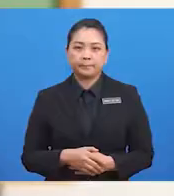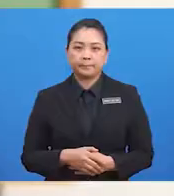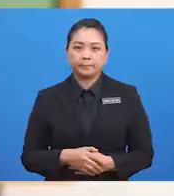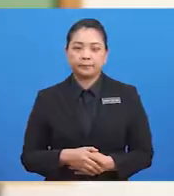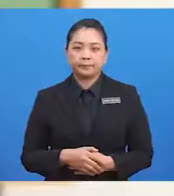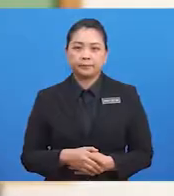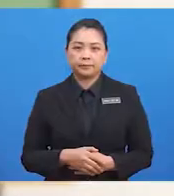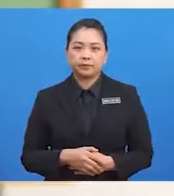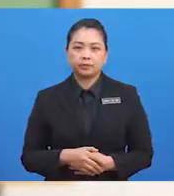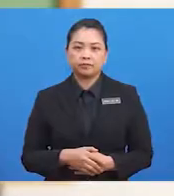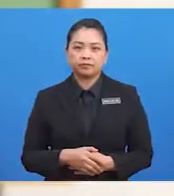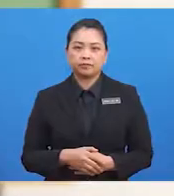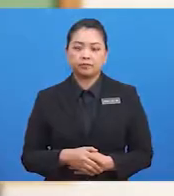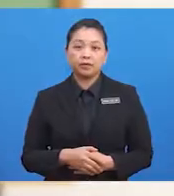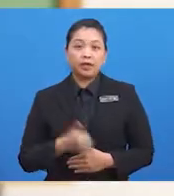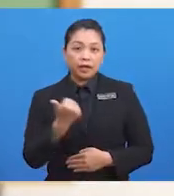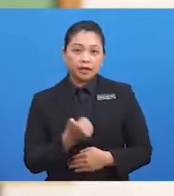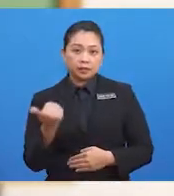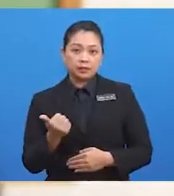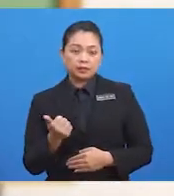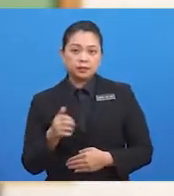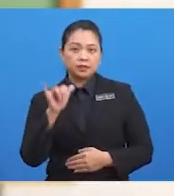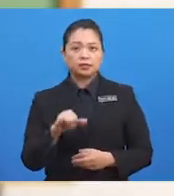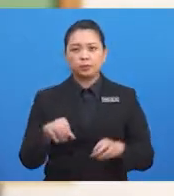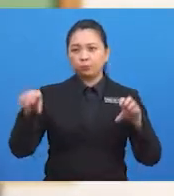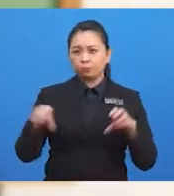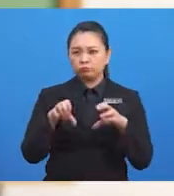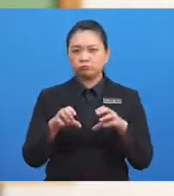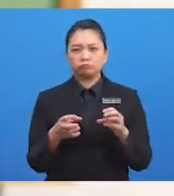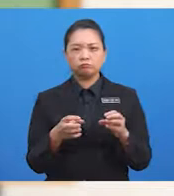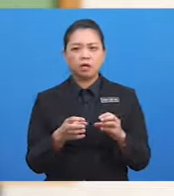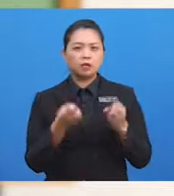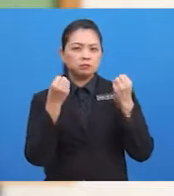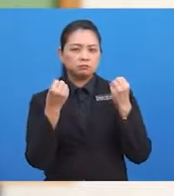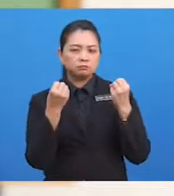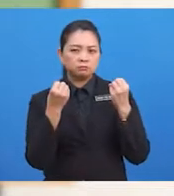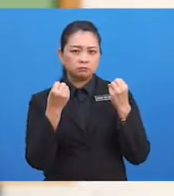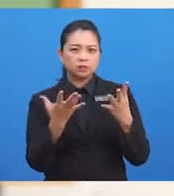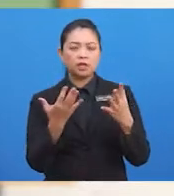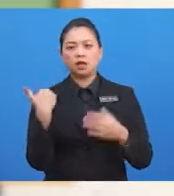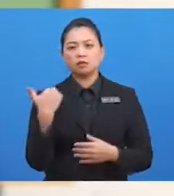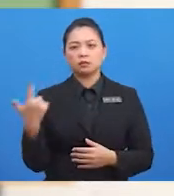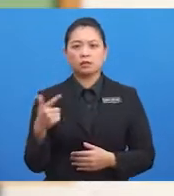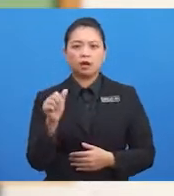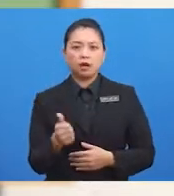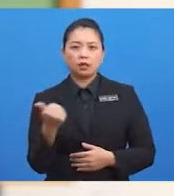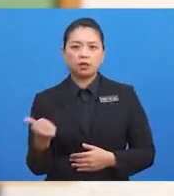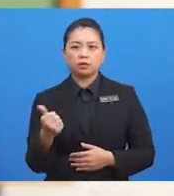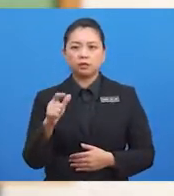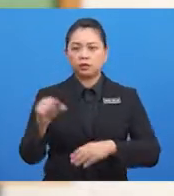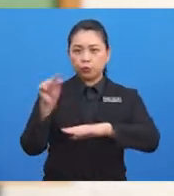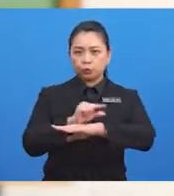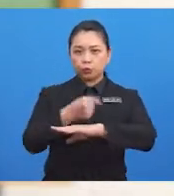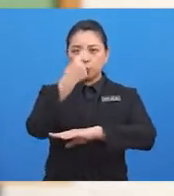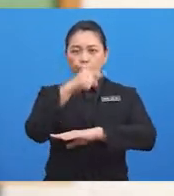Peralatan yang dicipta kebanyakannya merupakan peralatan yang digunakan untuk memburu